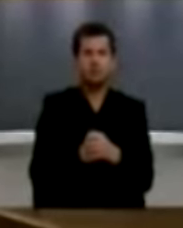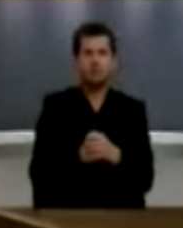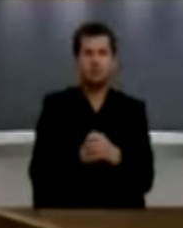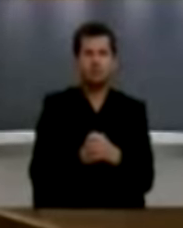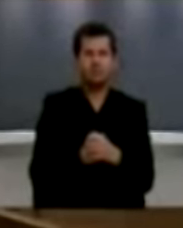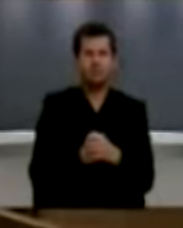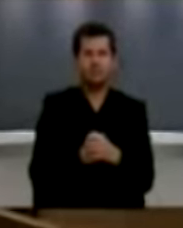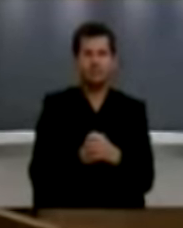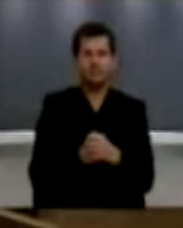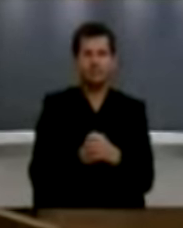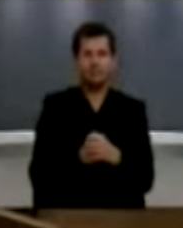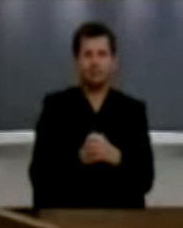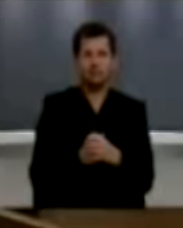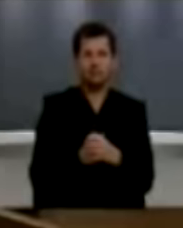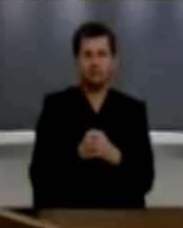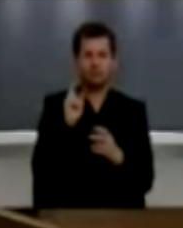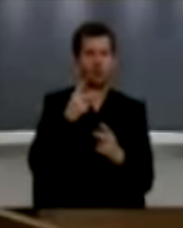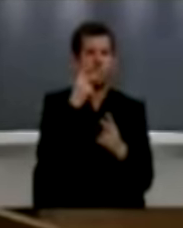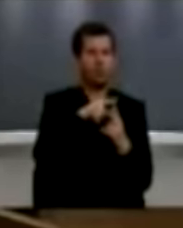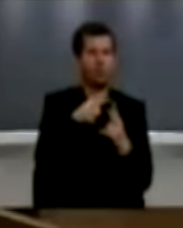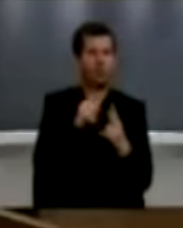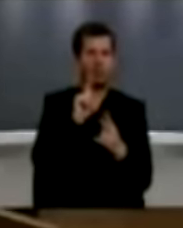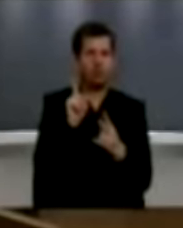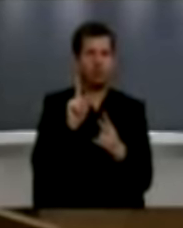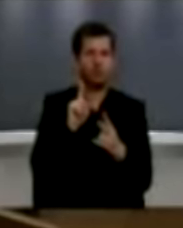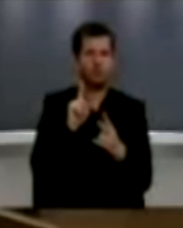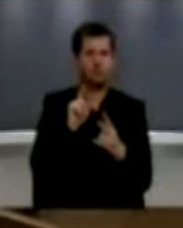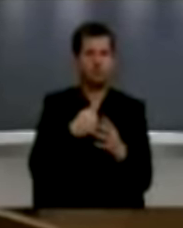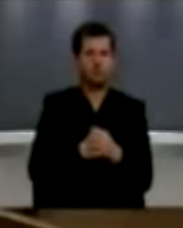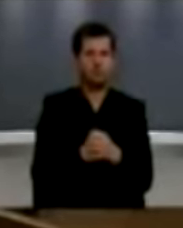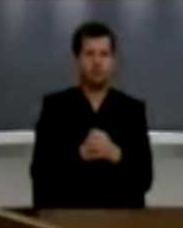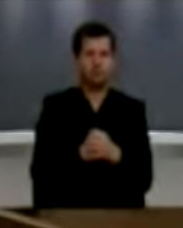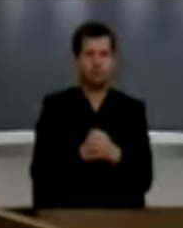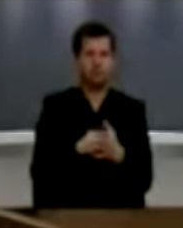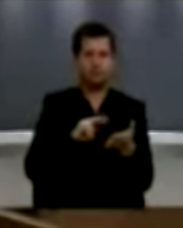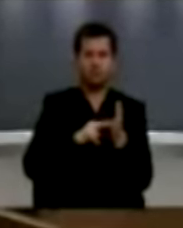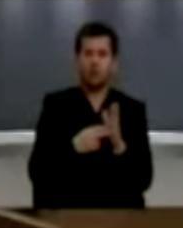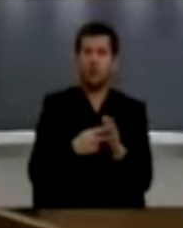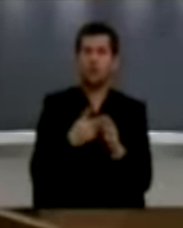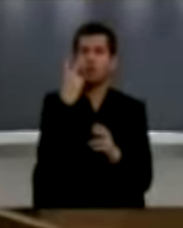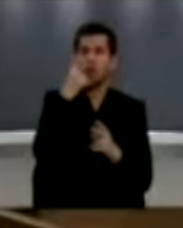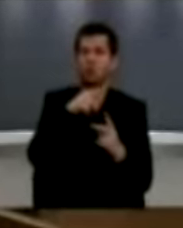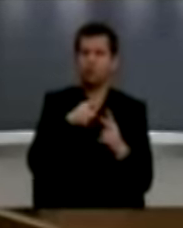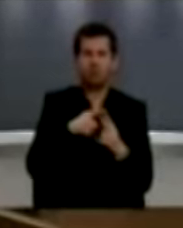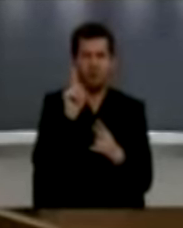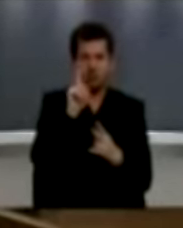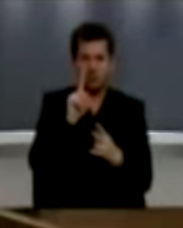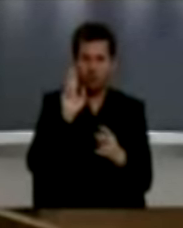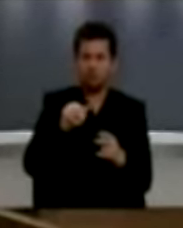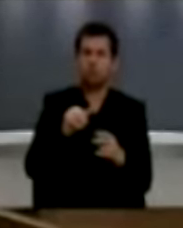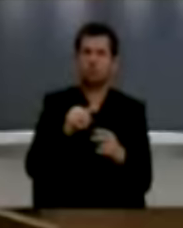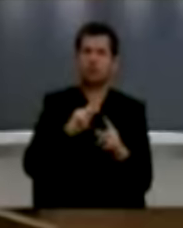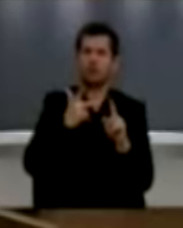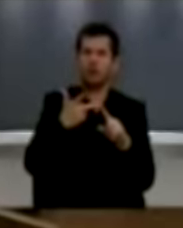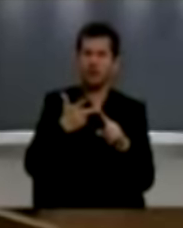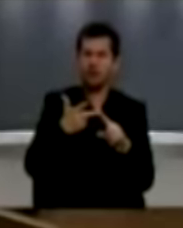E adini qysh kur nuk janë vetëm dy opcione, kur në politik nuk ka dy opcione. Eksiston edhe